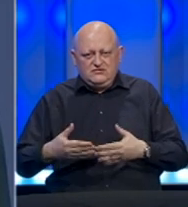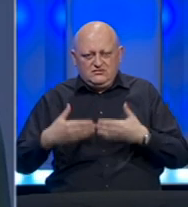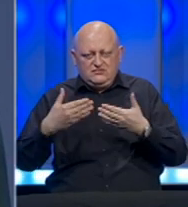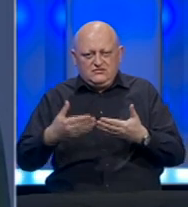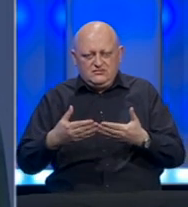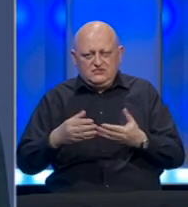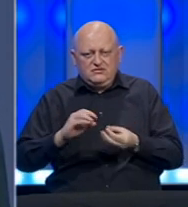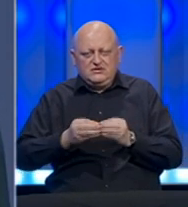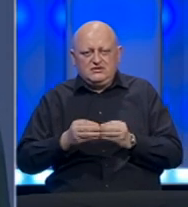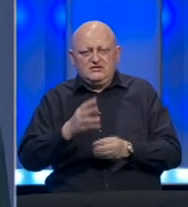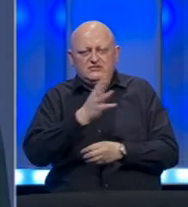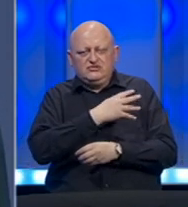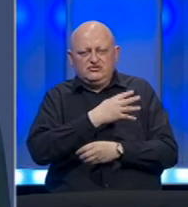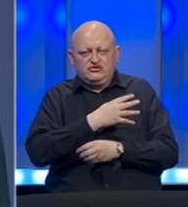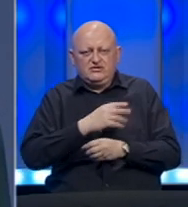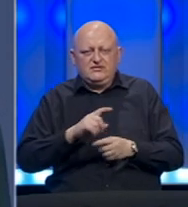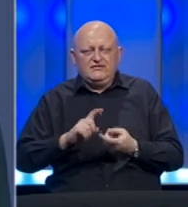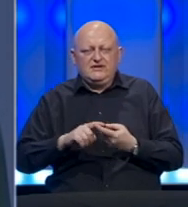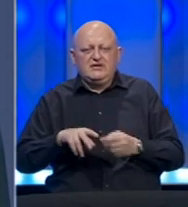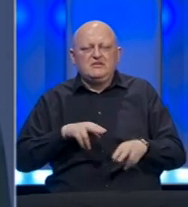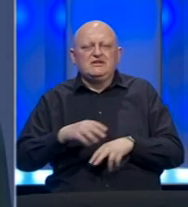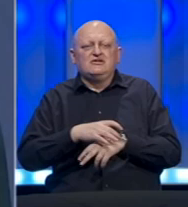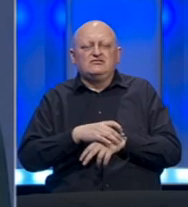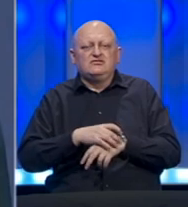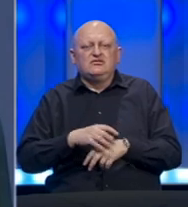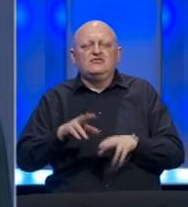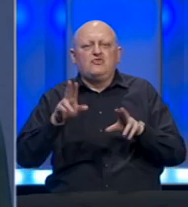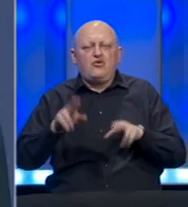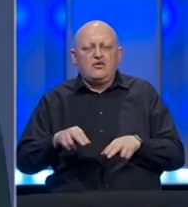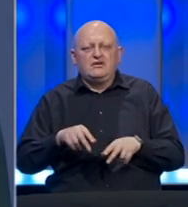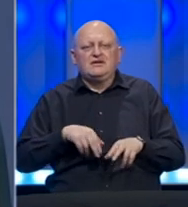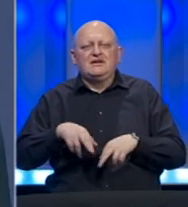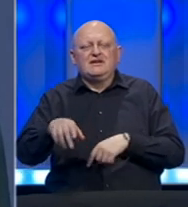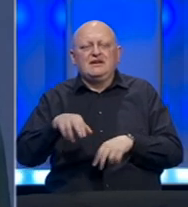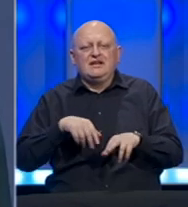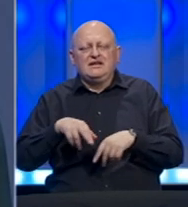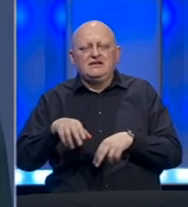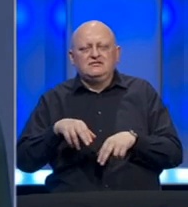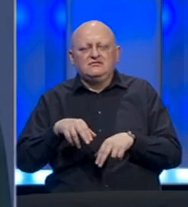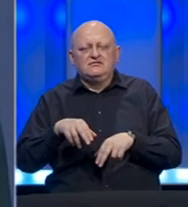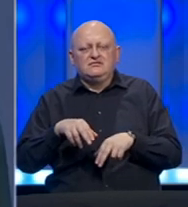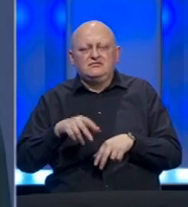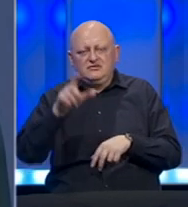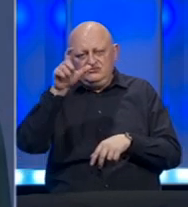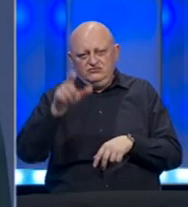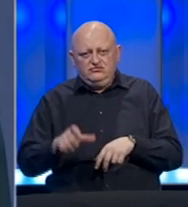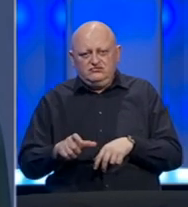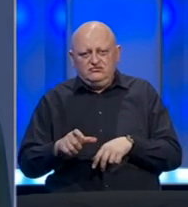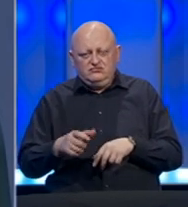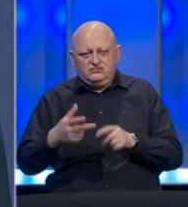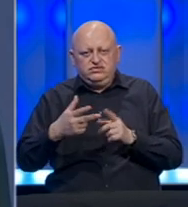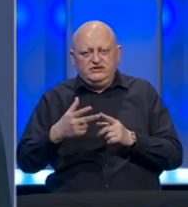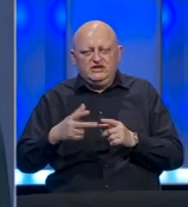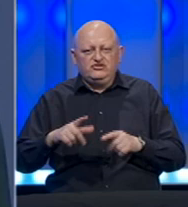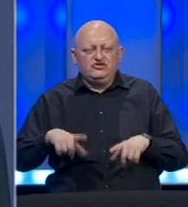kriznog štabu Federalnog ministarstva zdravstva o omogućavanju kretanja osoba treće